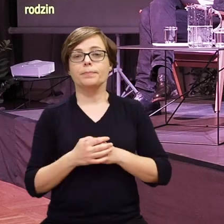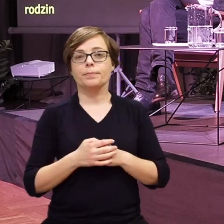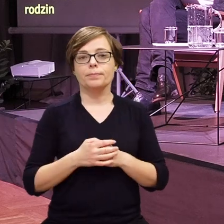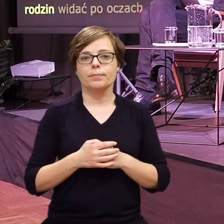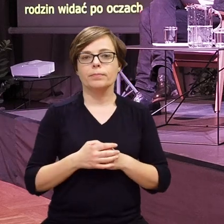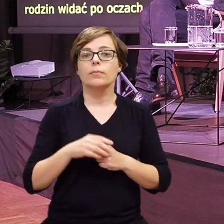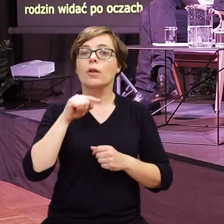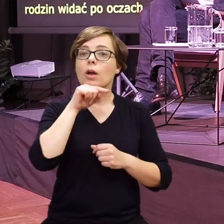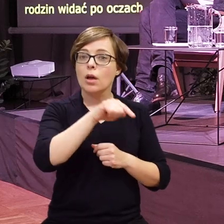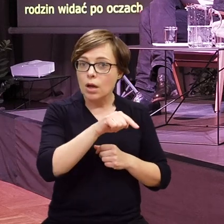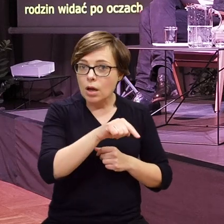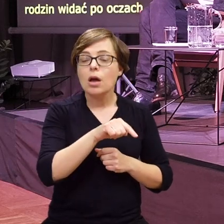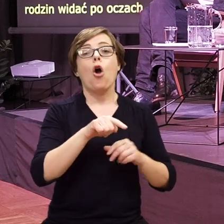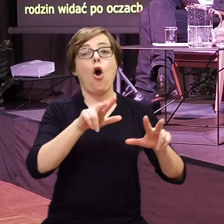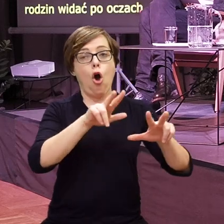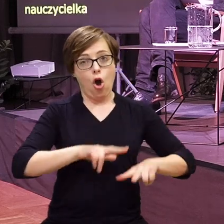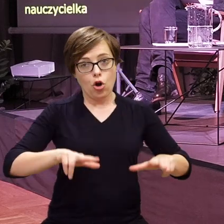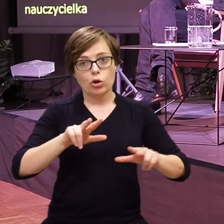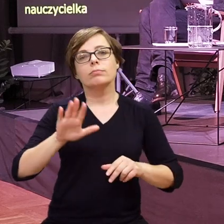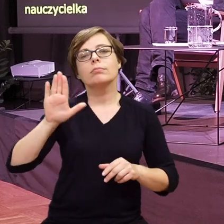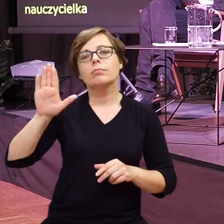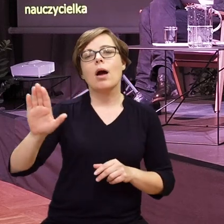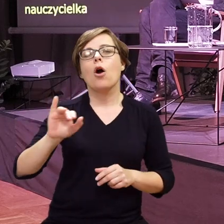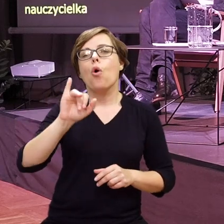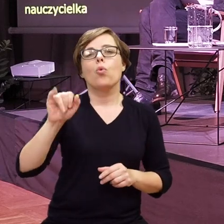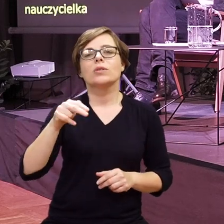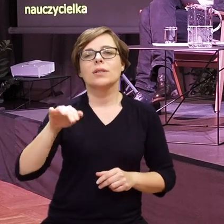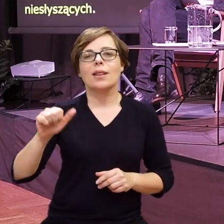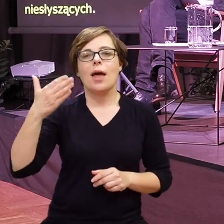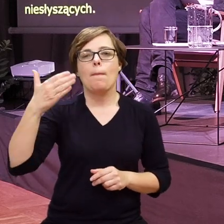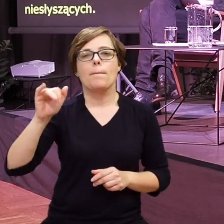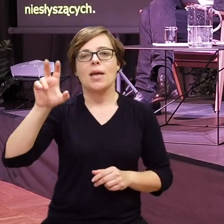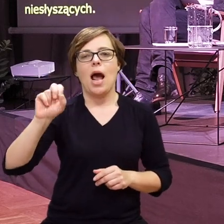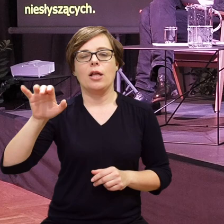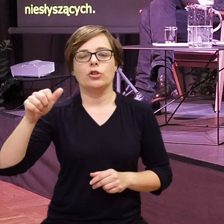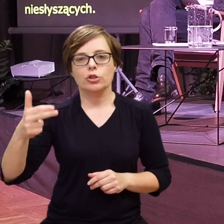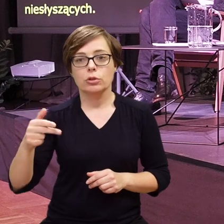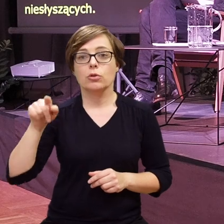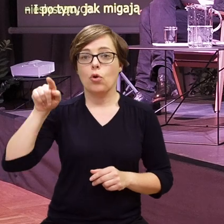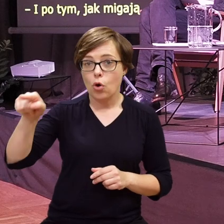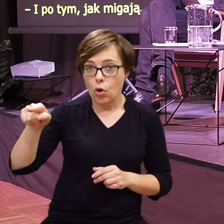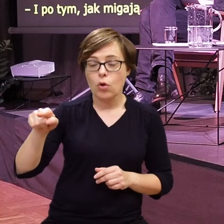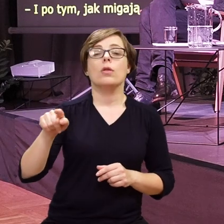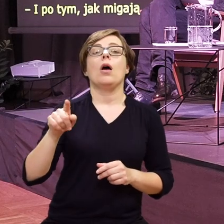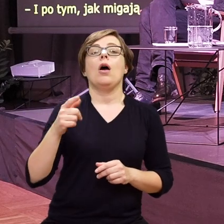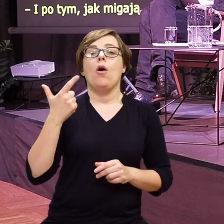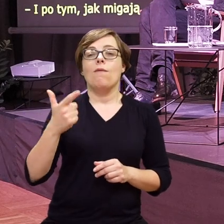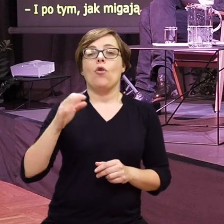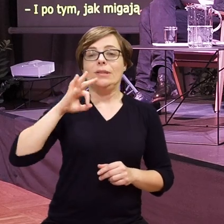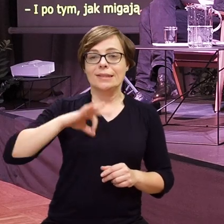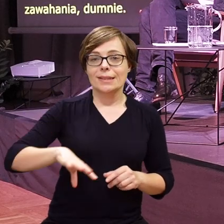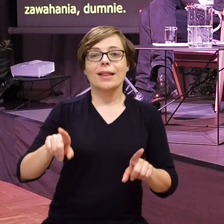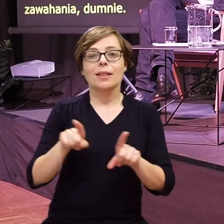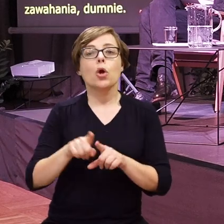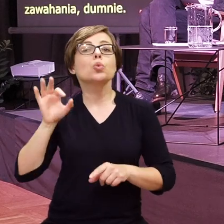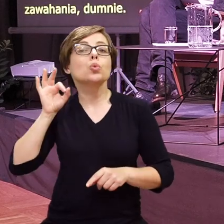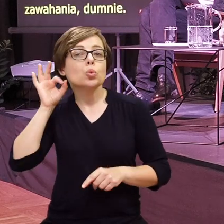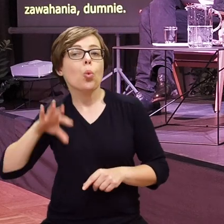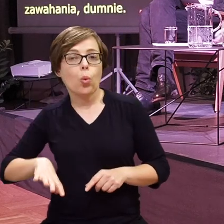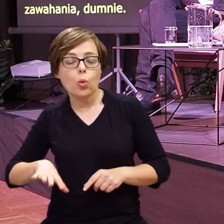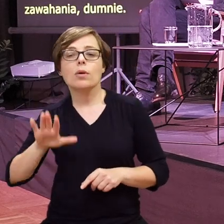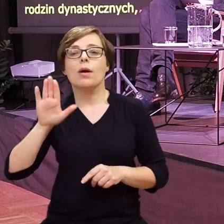rodziny pochodzi Justyna Michaliszyn. Ona i jej dwóch synów oraz córka mają niedosłuch około 110